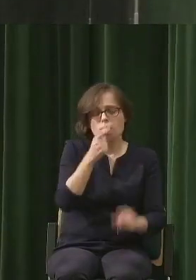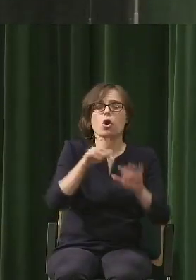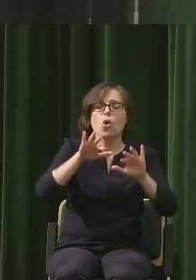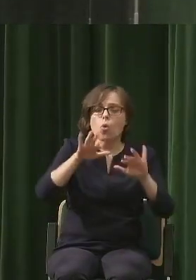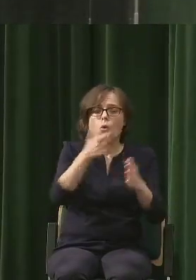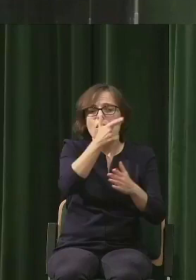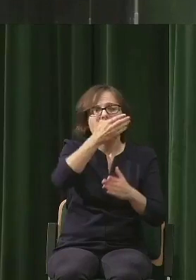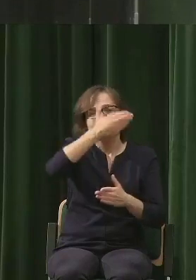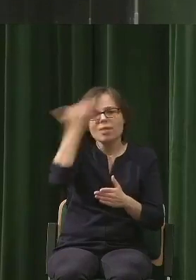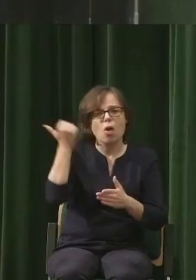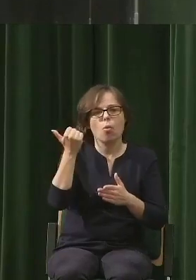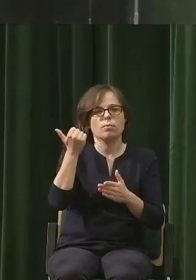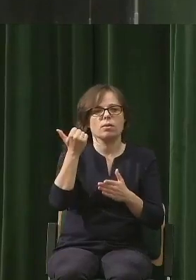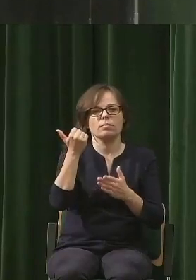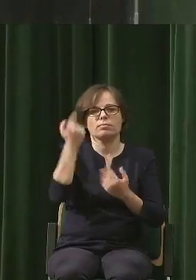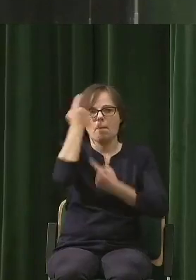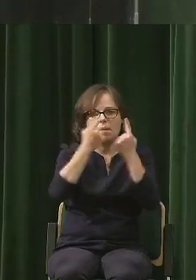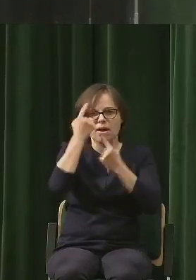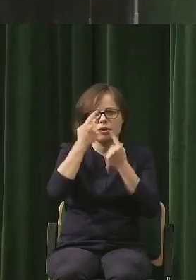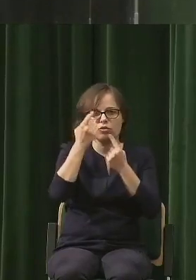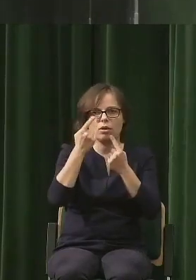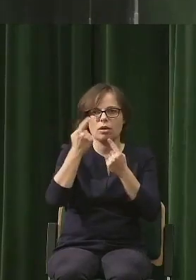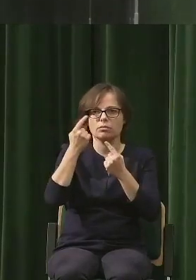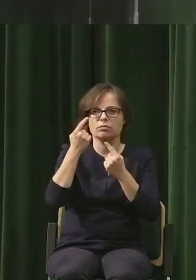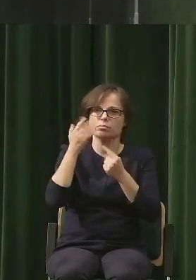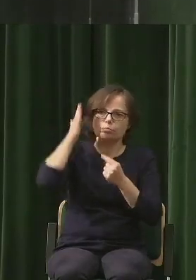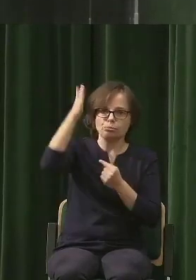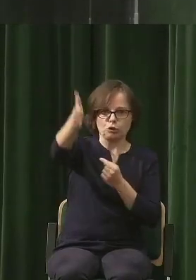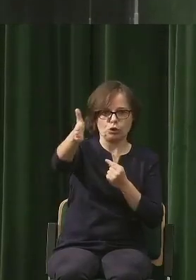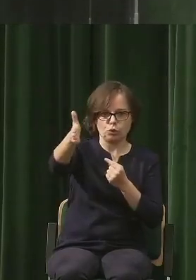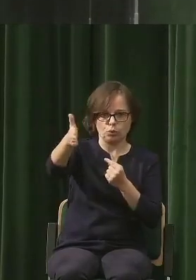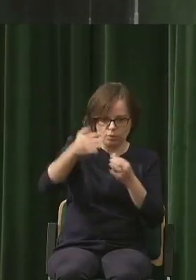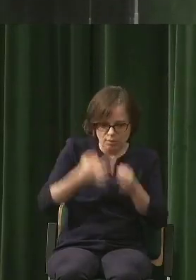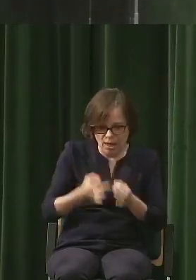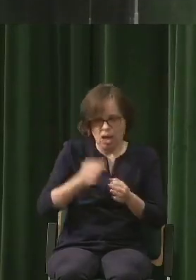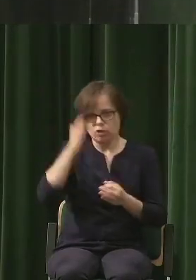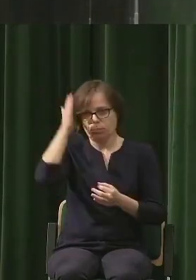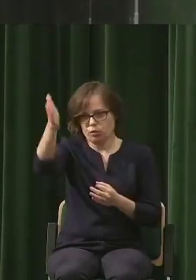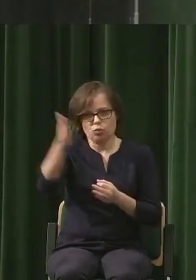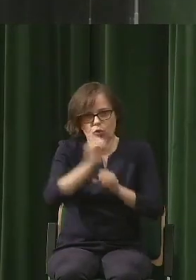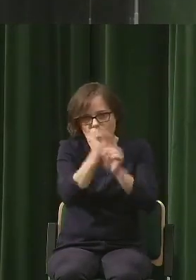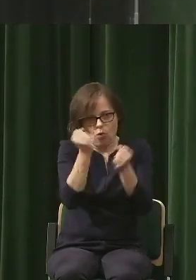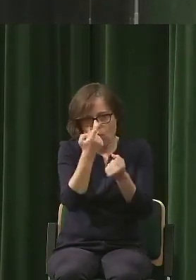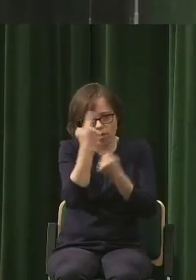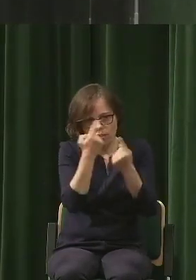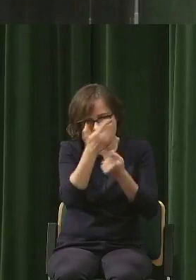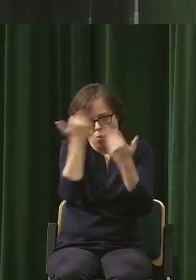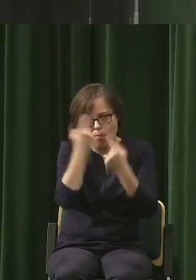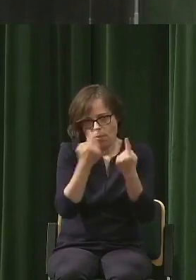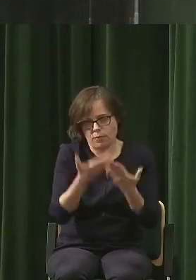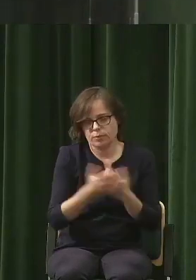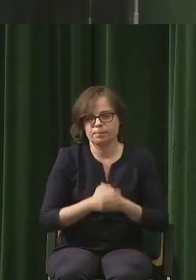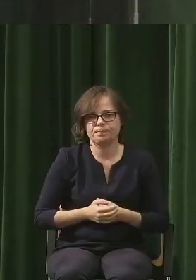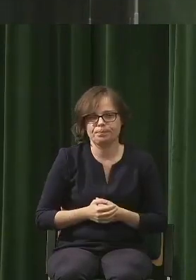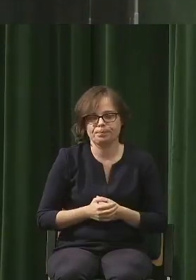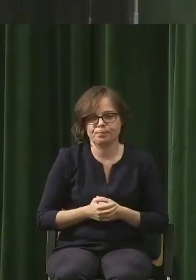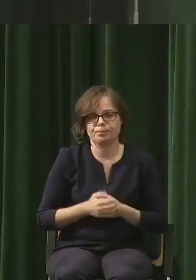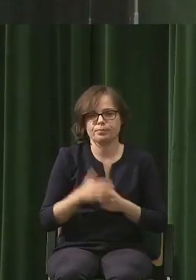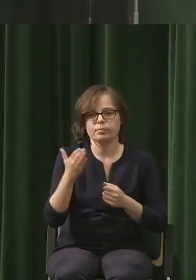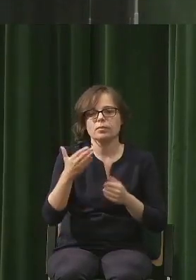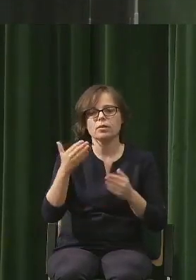rozróżniania długiego, krótkiego okresu tego, co należy robić, teoretycznie model właśnie taki